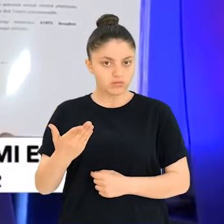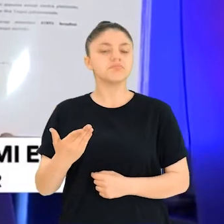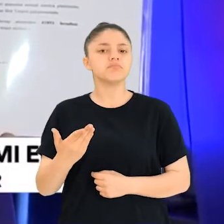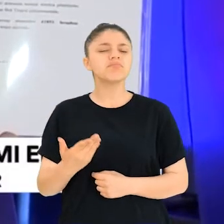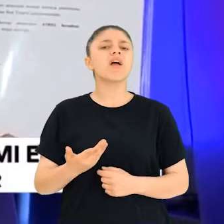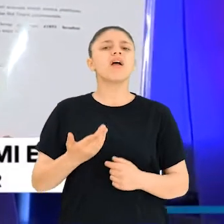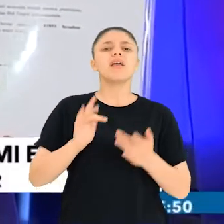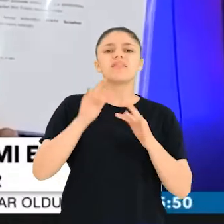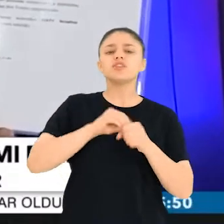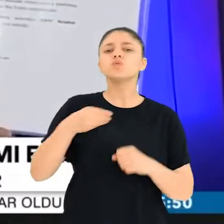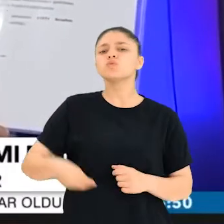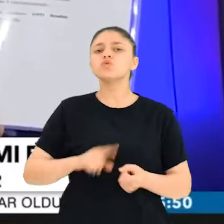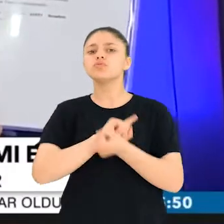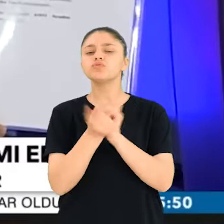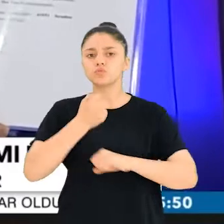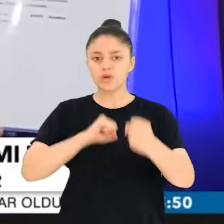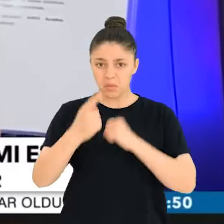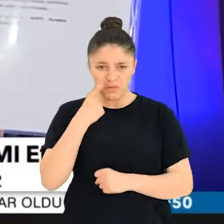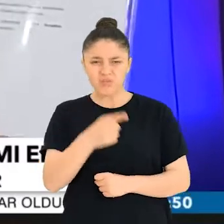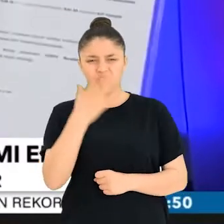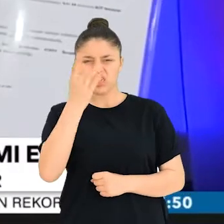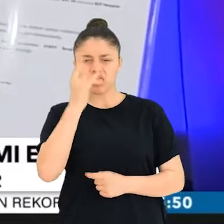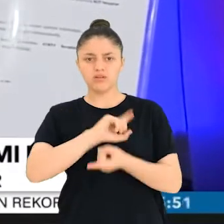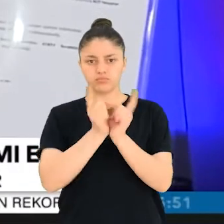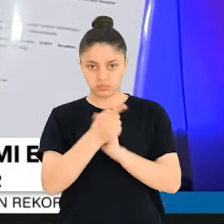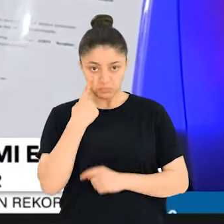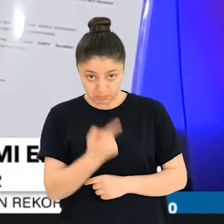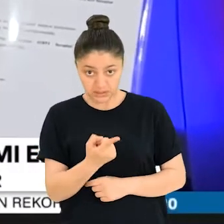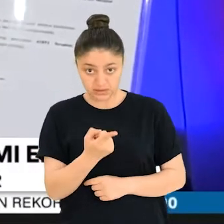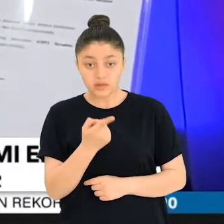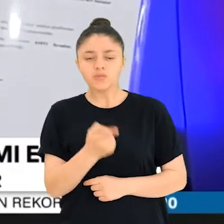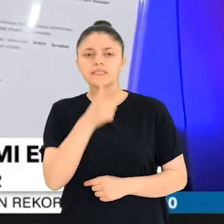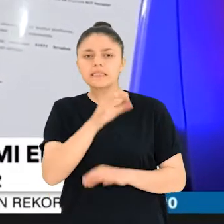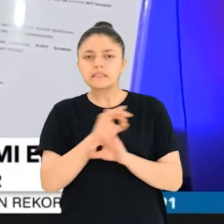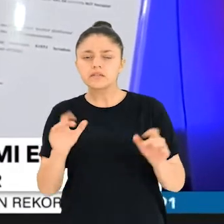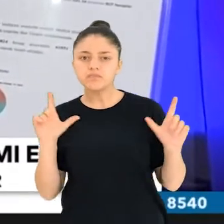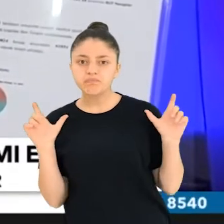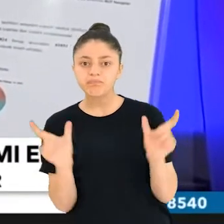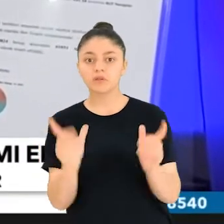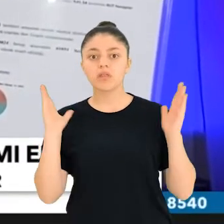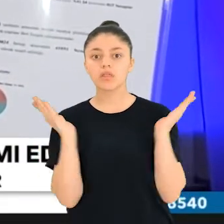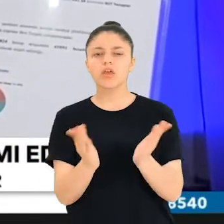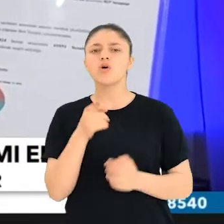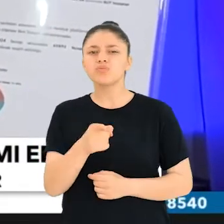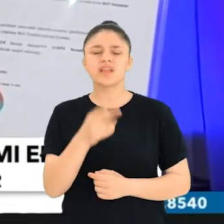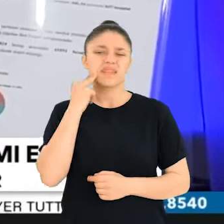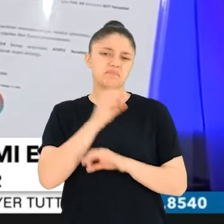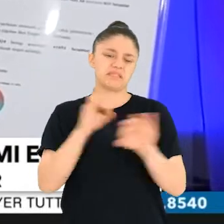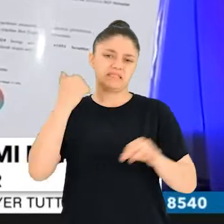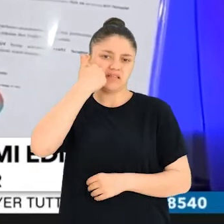suçlarla mücadele dairesi. Şurası bot hesaplar, makine. Şurayı görüyor musunuz? Sessiz istila. Bu film bir